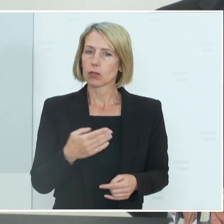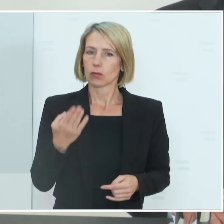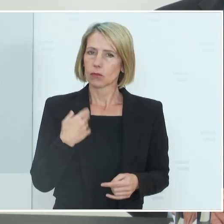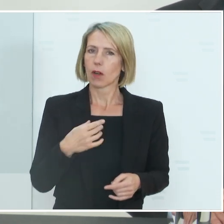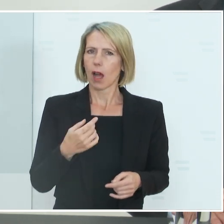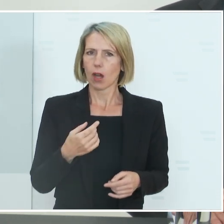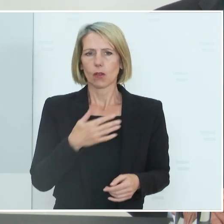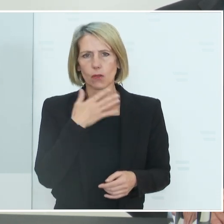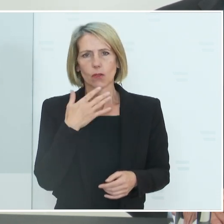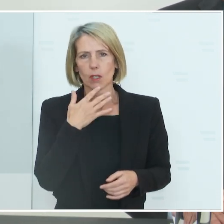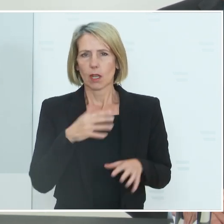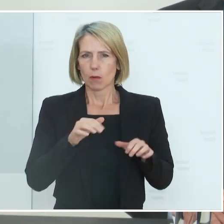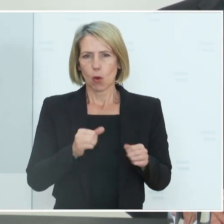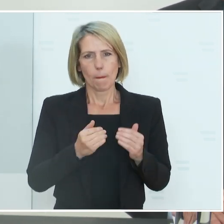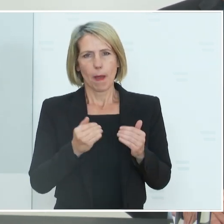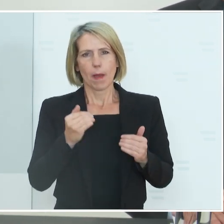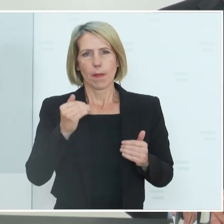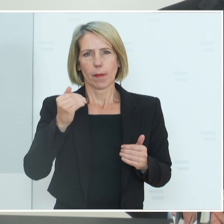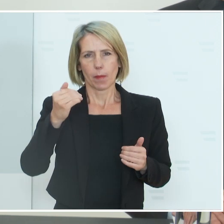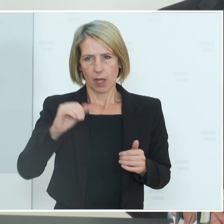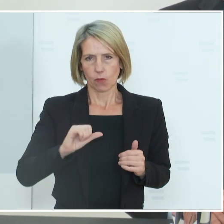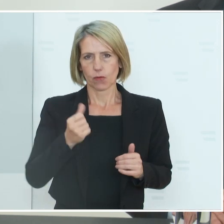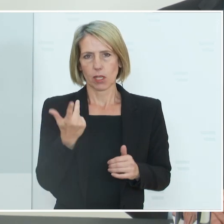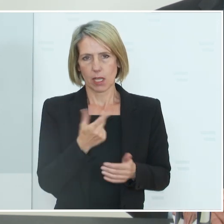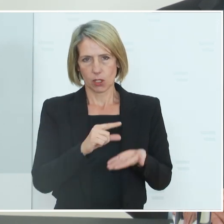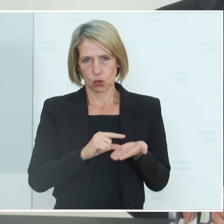der Buchungen für die Erstdosis verzeichnen können.